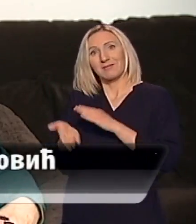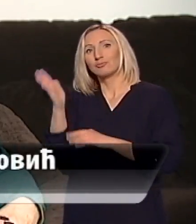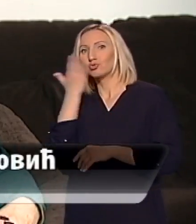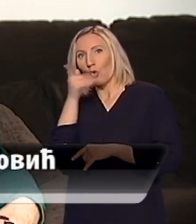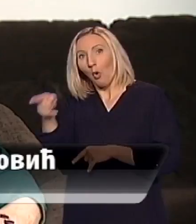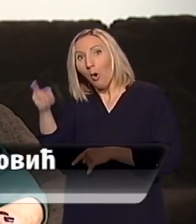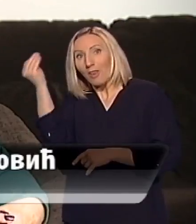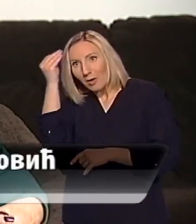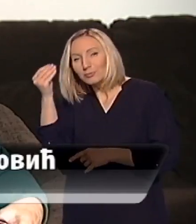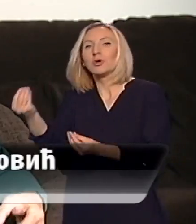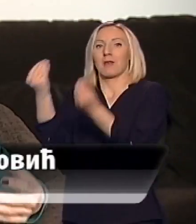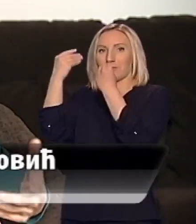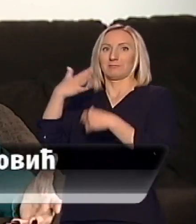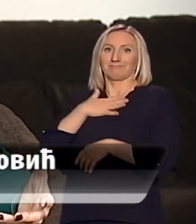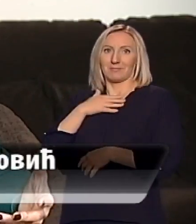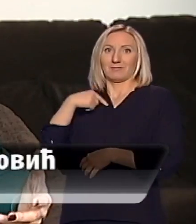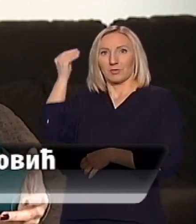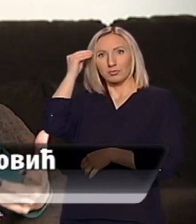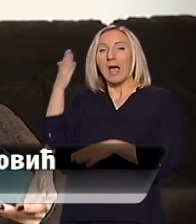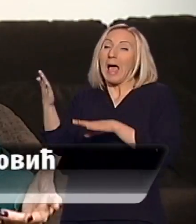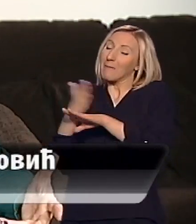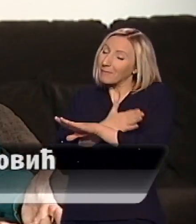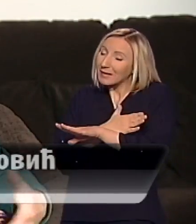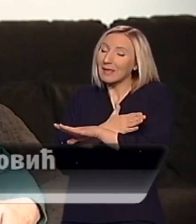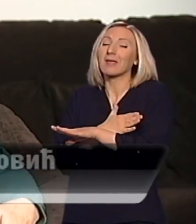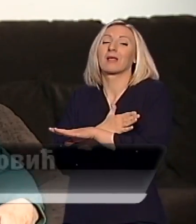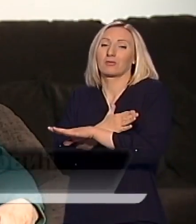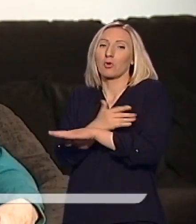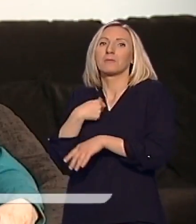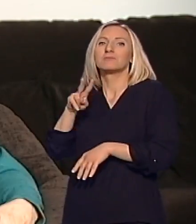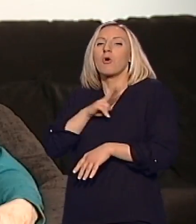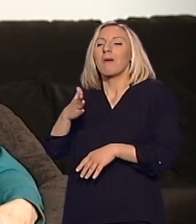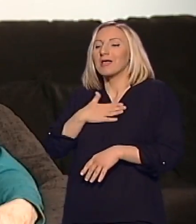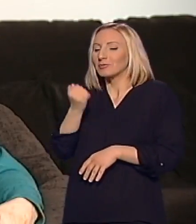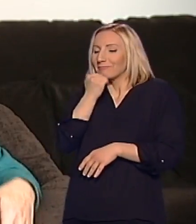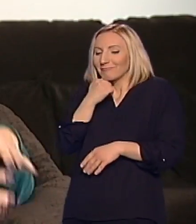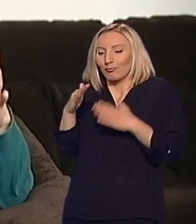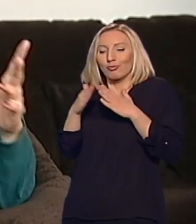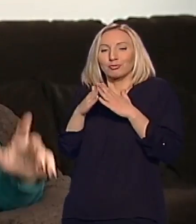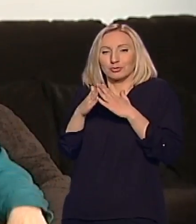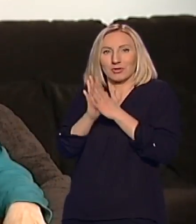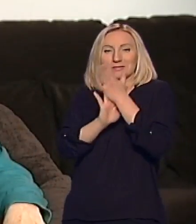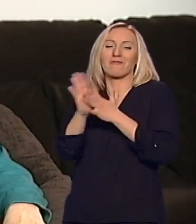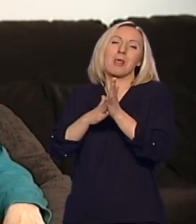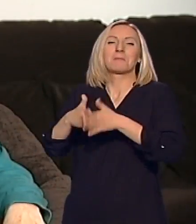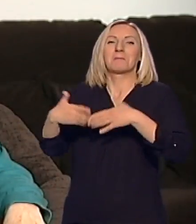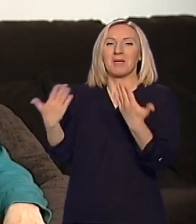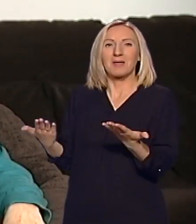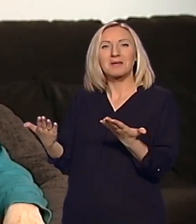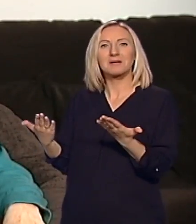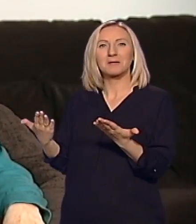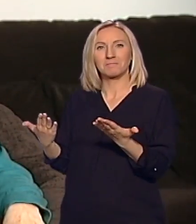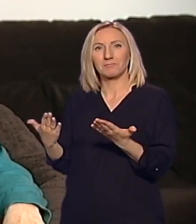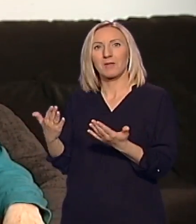tad sam ga i ja naučila, a pred toga smo vrlojatno imali, mislim i kasnije stvarali neke svoje interne znakove, recimo, kad ranje u